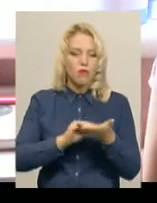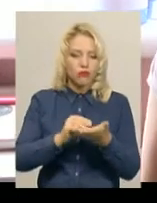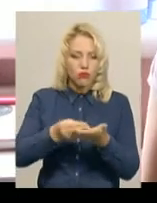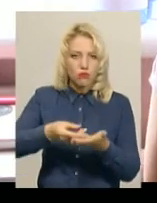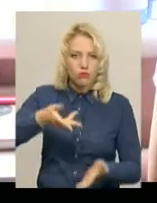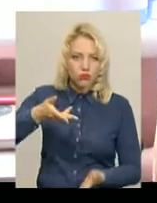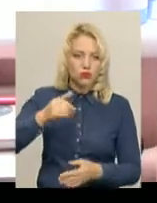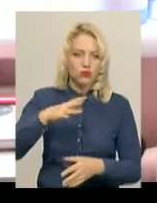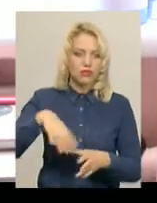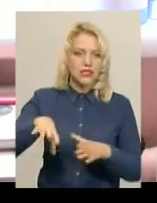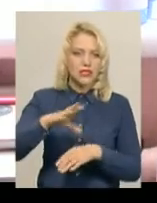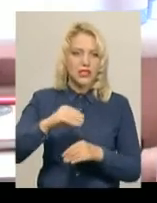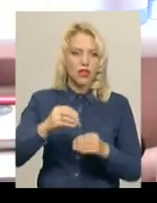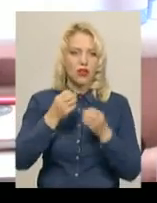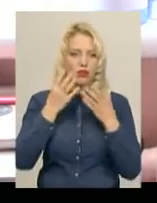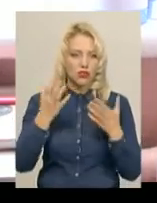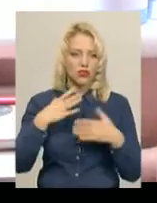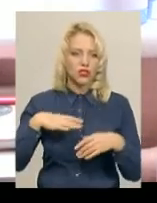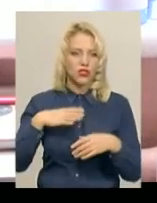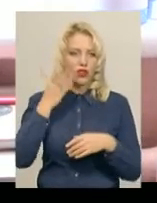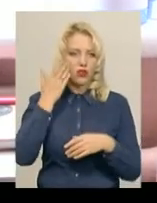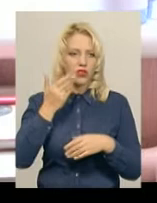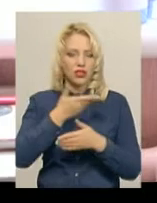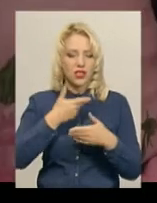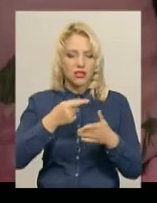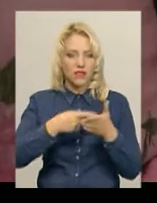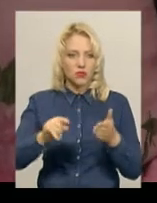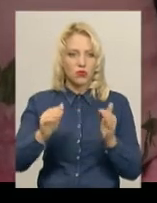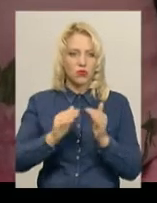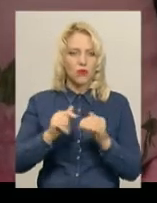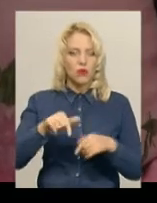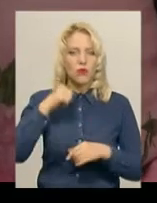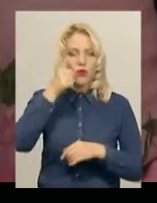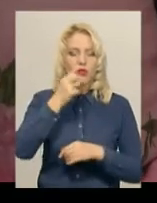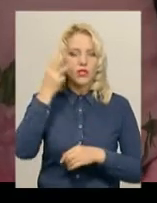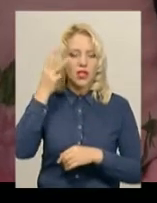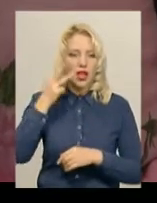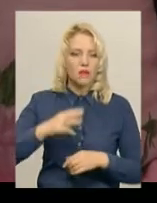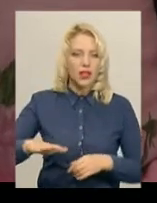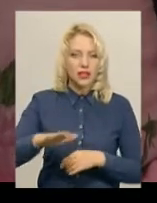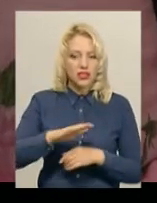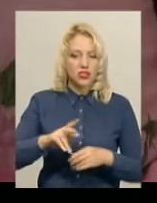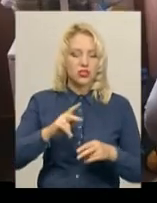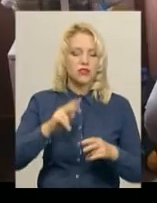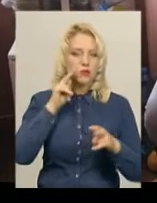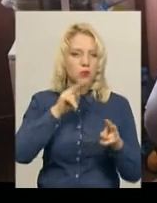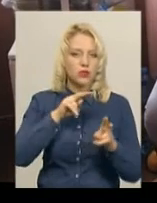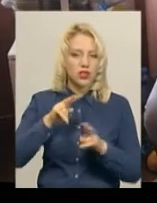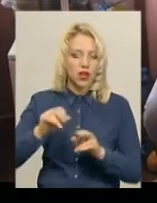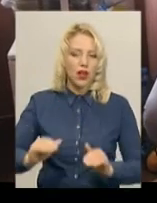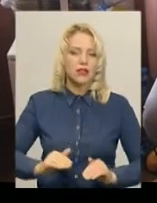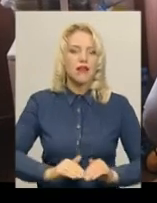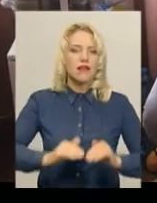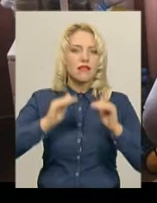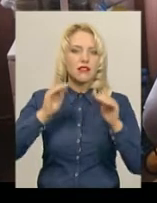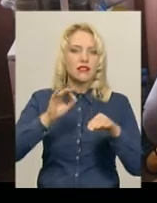добре, ждемо, коли жена себе пишуть додому. У цьому році на Хмельниччині медики спостерігають ріст захворюваності на мененгіти.